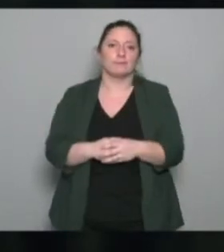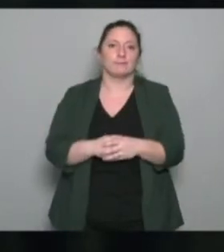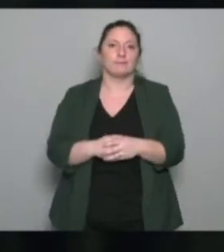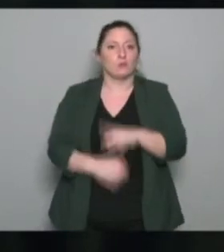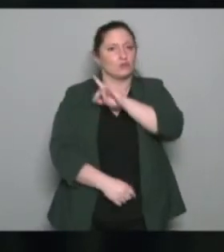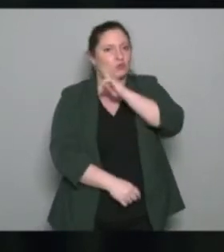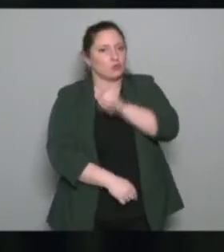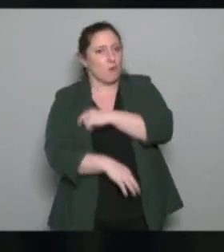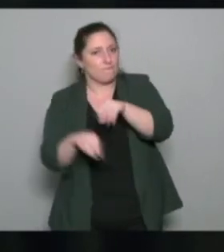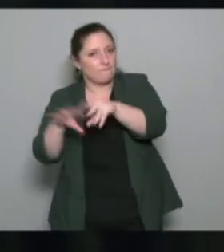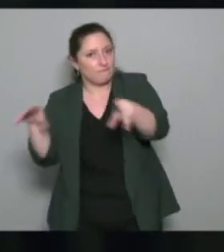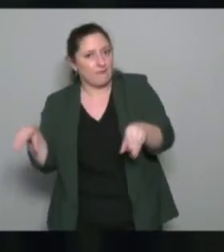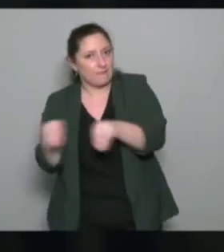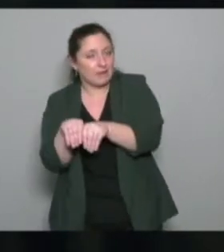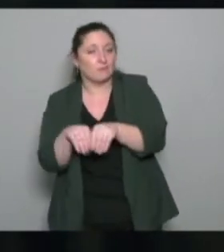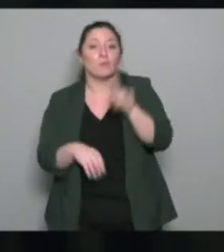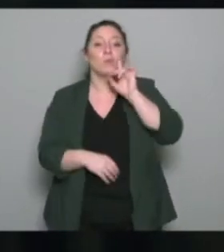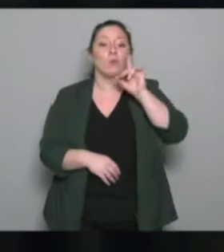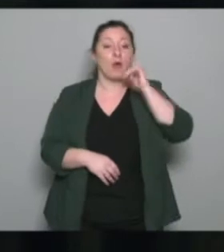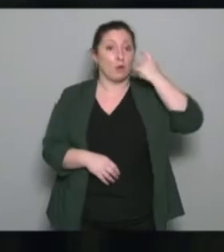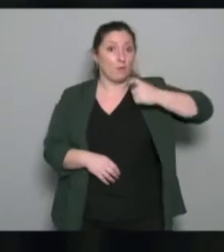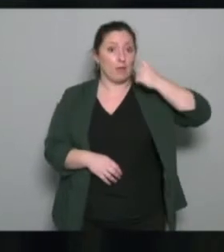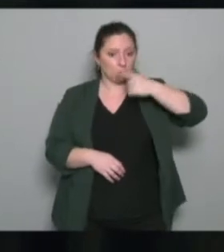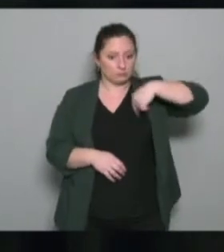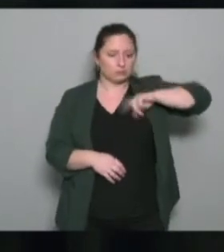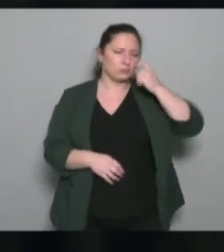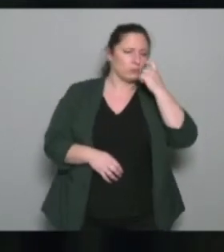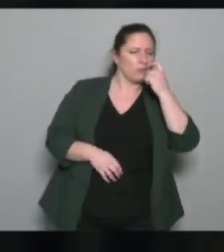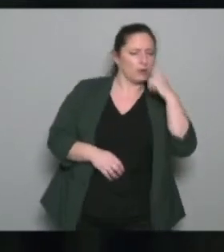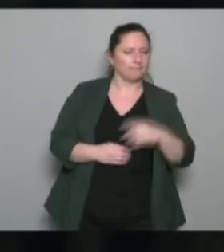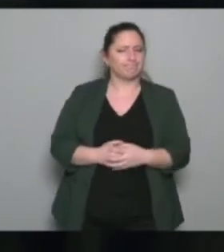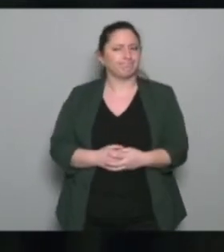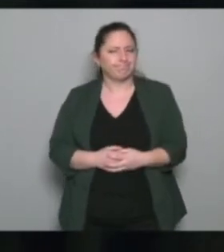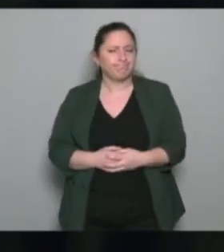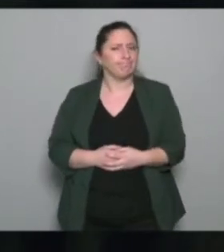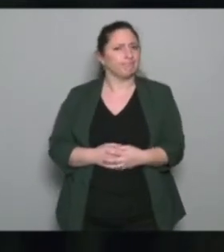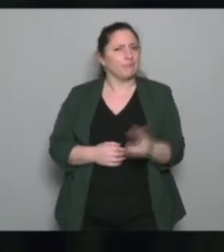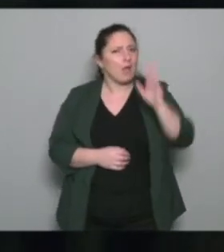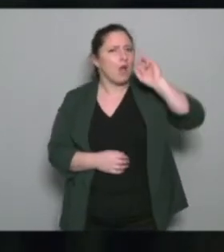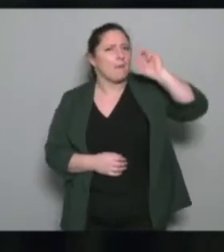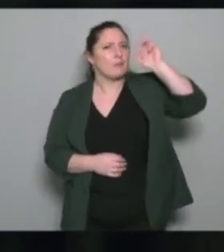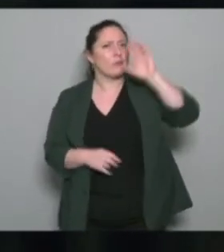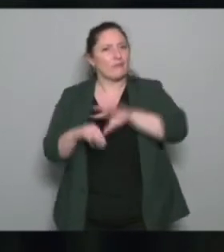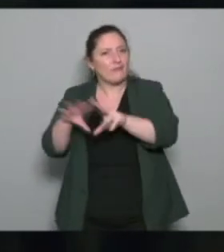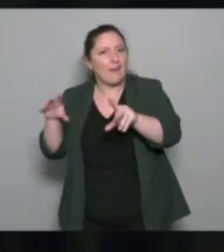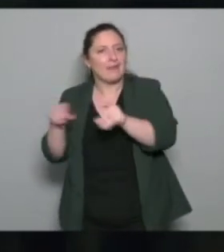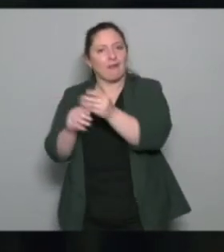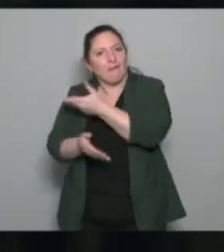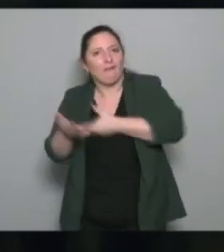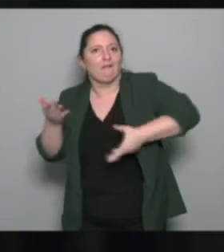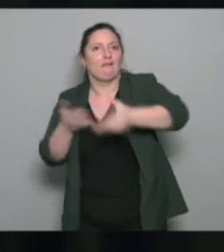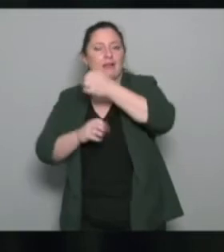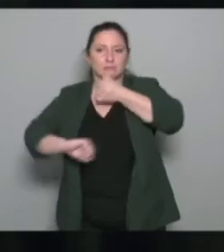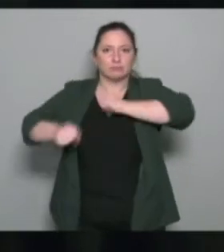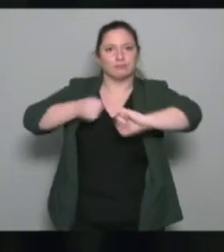famille, puisqu'on s'est rendu compte que ce n'était pas forcément une habitude de pratiquer en famille et que ça pouvait participer